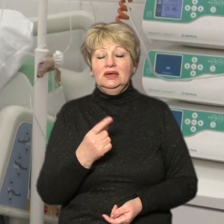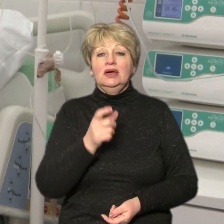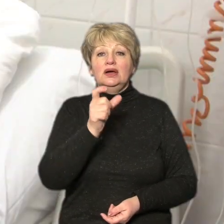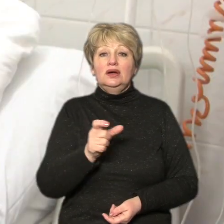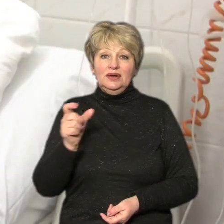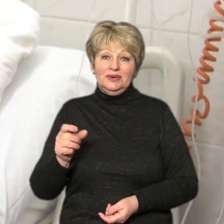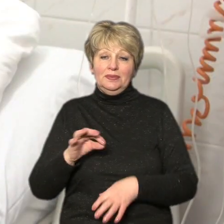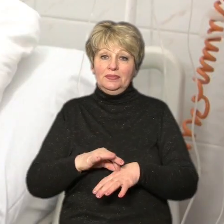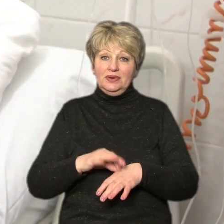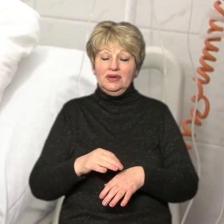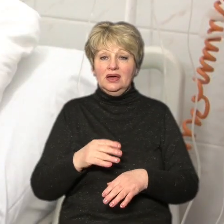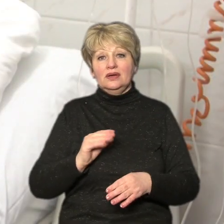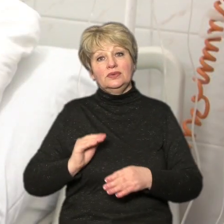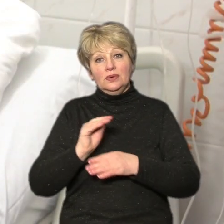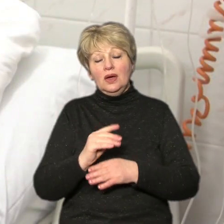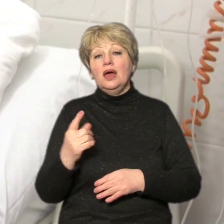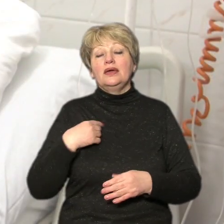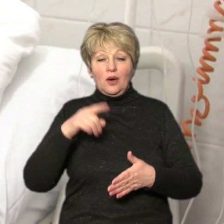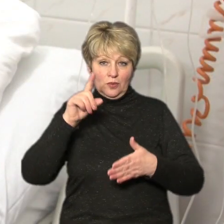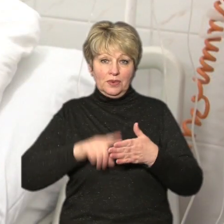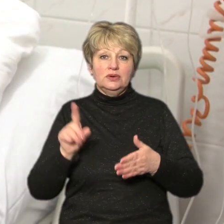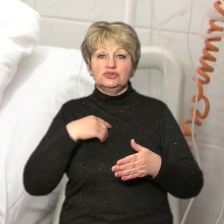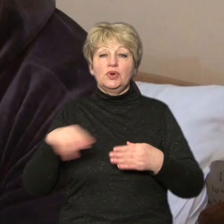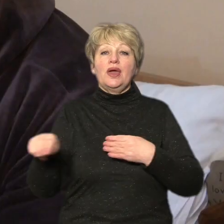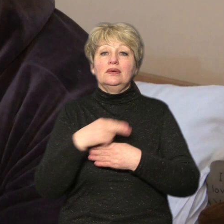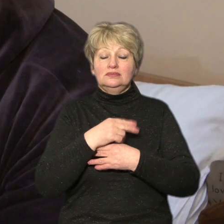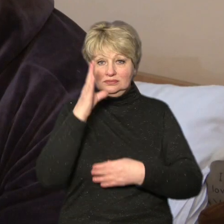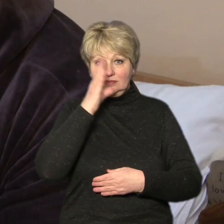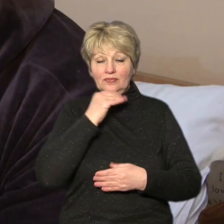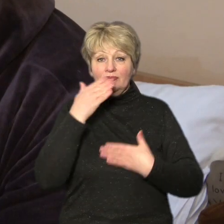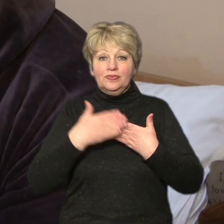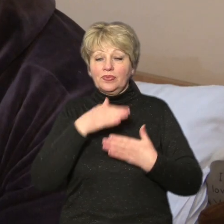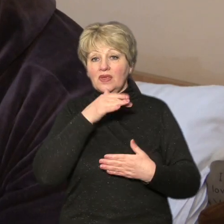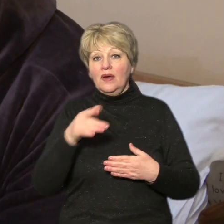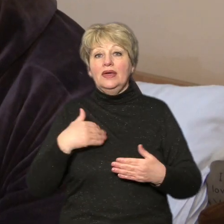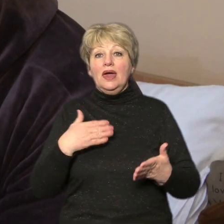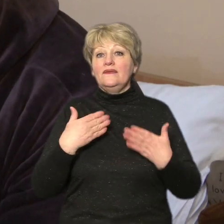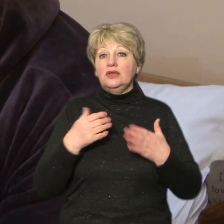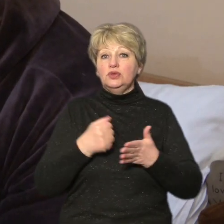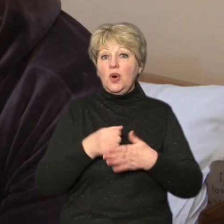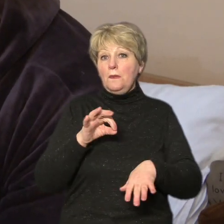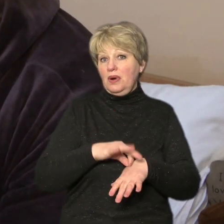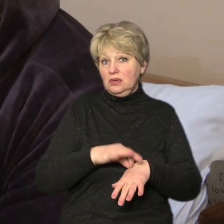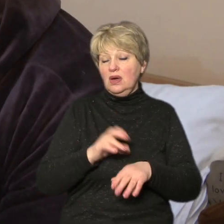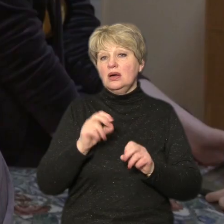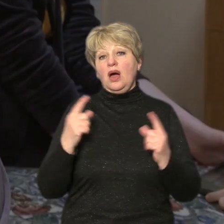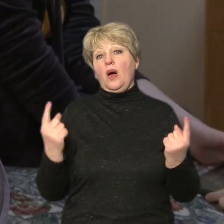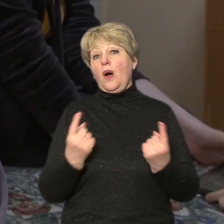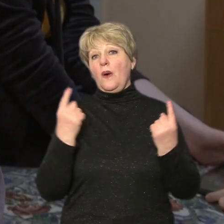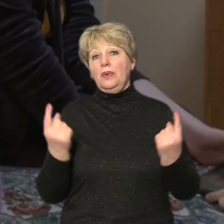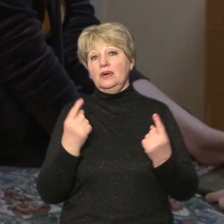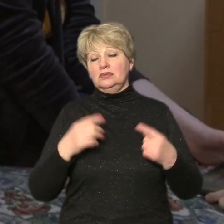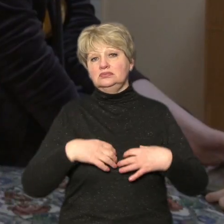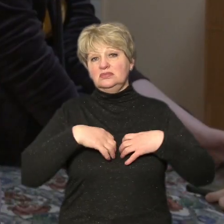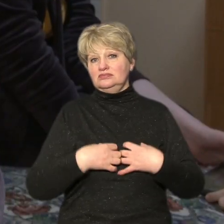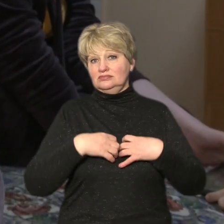додають. Спевнена, що я вилікуюсь найближчим часом. Я відноситься до цієї хвороби, як до обичного горіпу. Саме